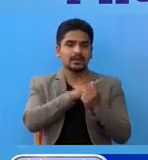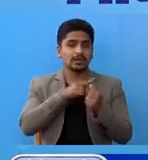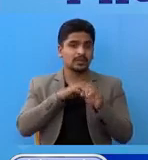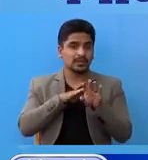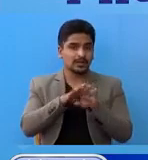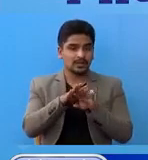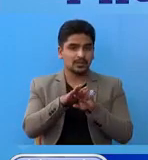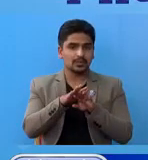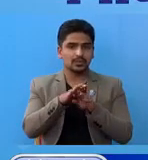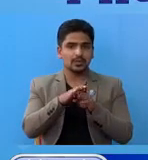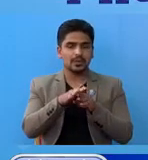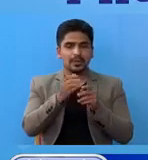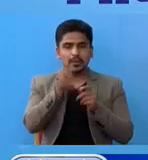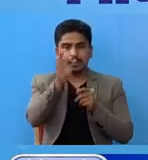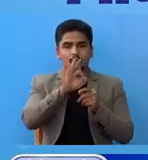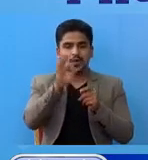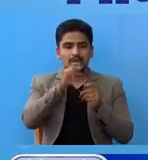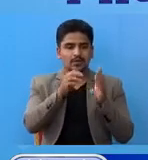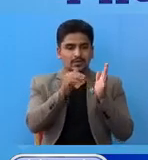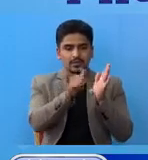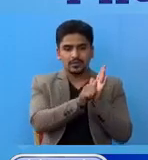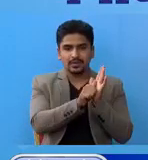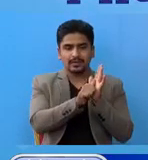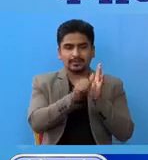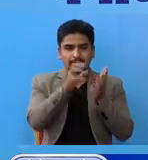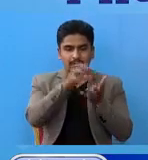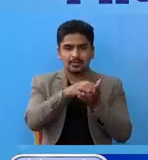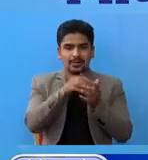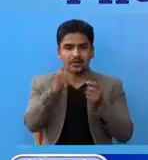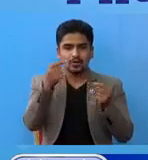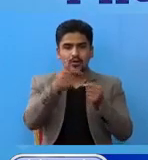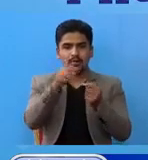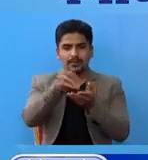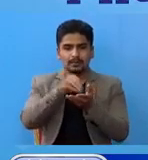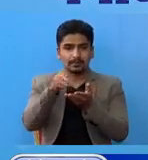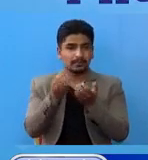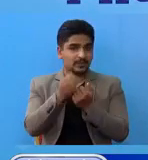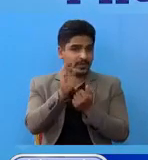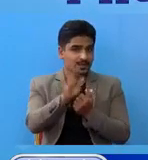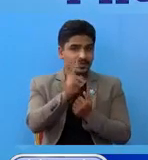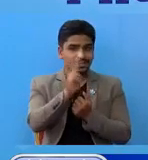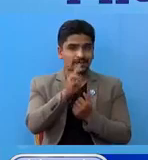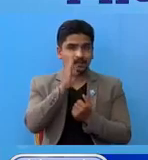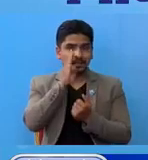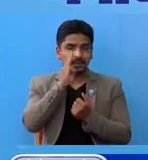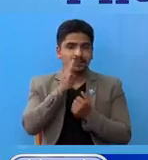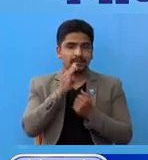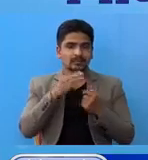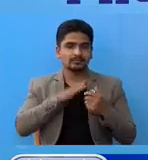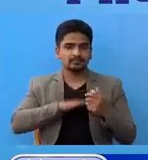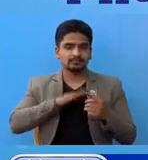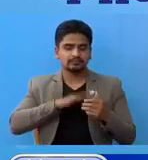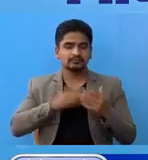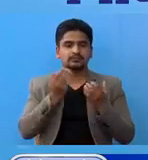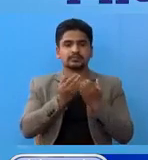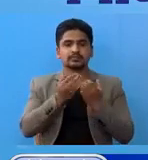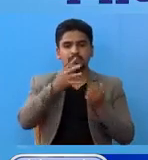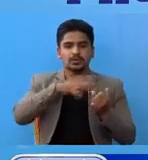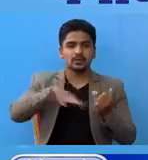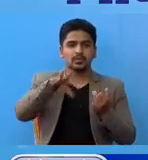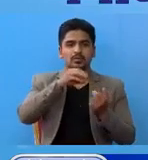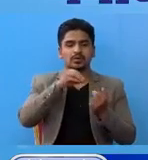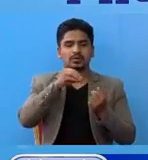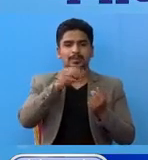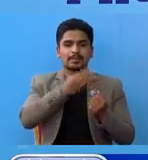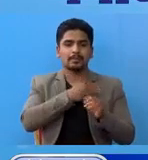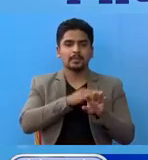बेंका काउंटर हरु मैं सेंपल कलेक्शन गरी रायको छा येस मैं धायरेता गरी दिनु हुना सम्पूर्ण